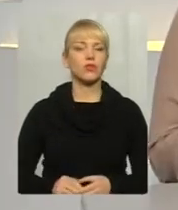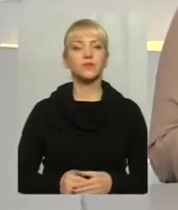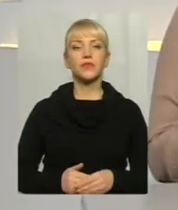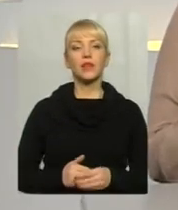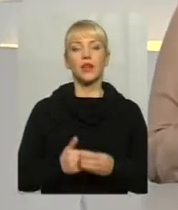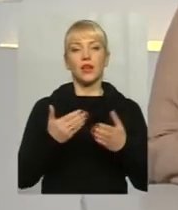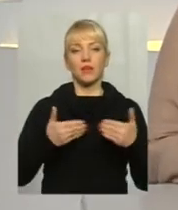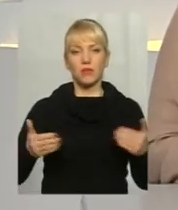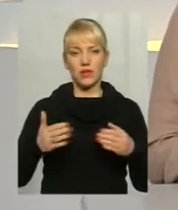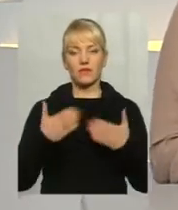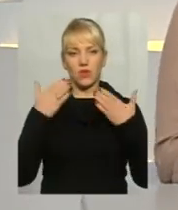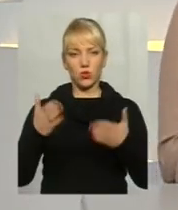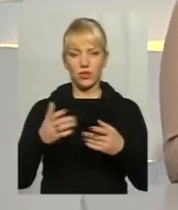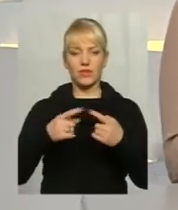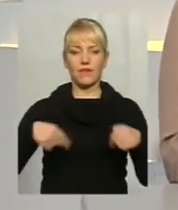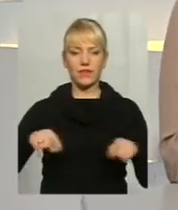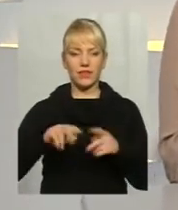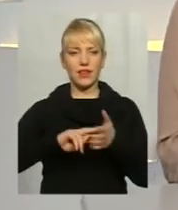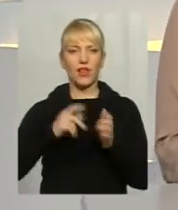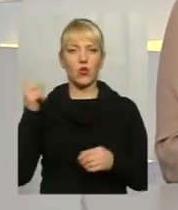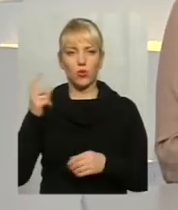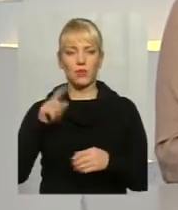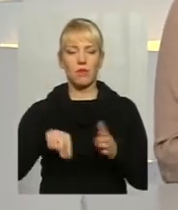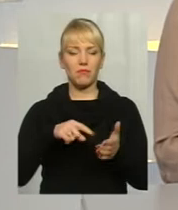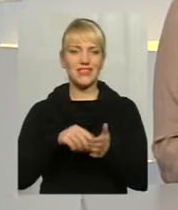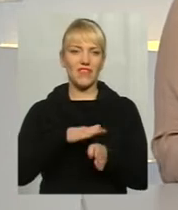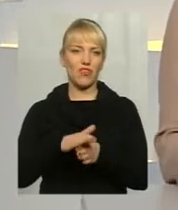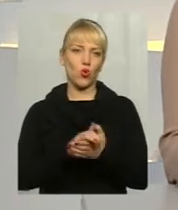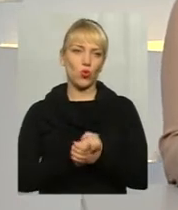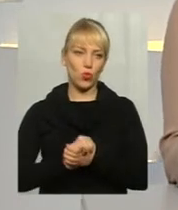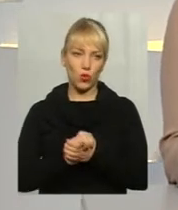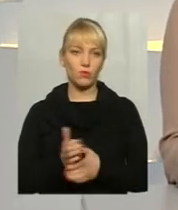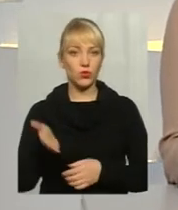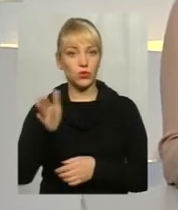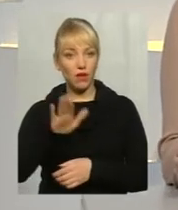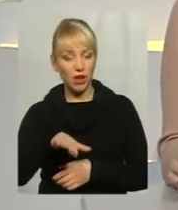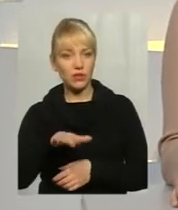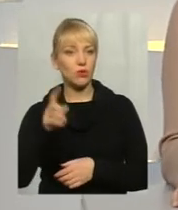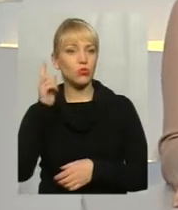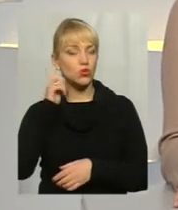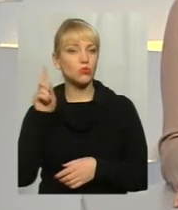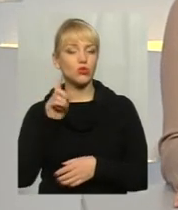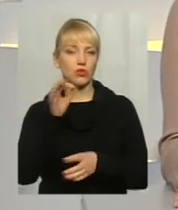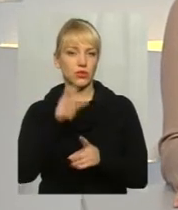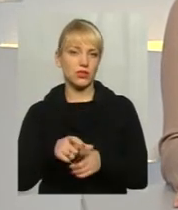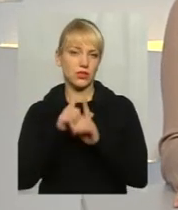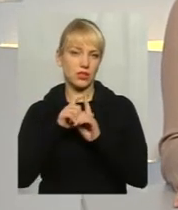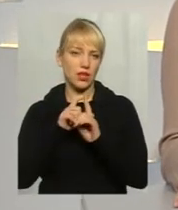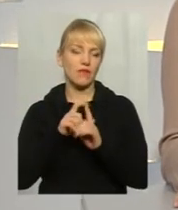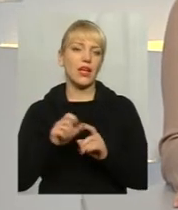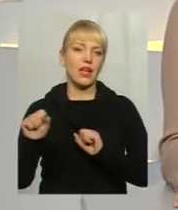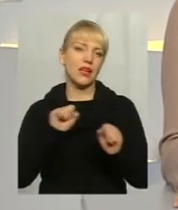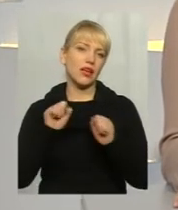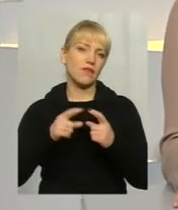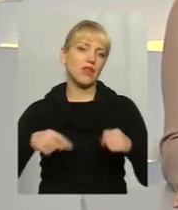звернулись до відділу економіки міського конкому. Давайте почуємо, що нам сказав керівник відділу, чи